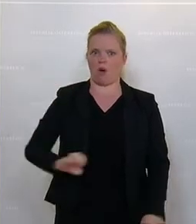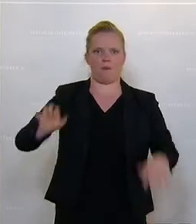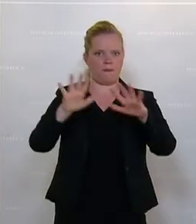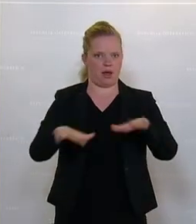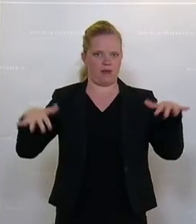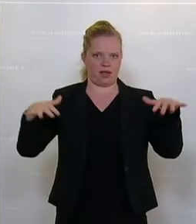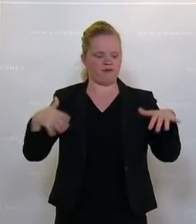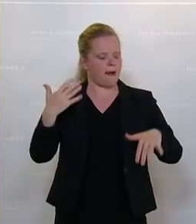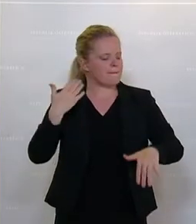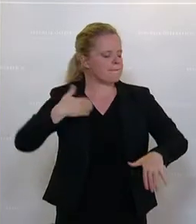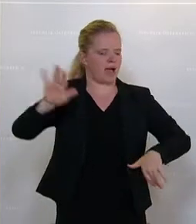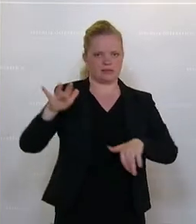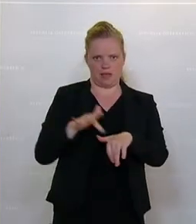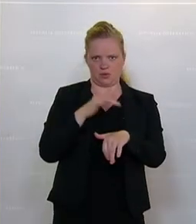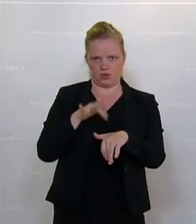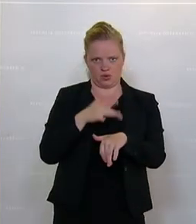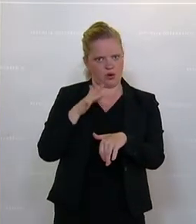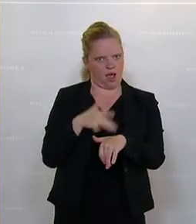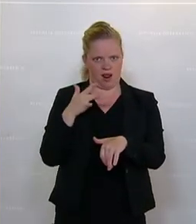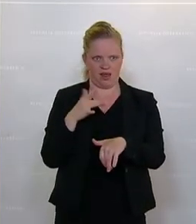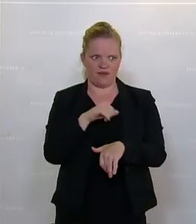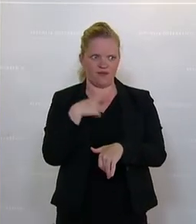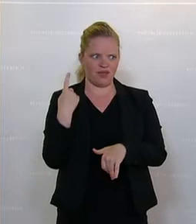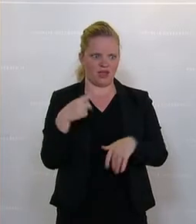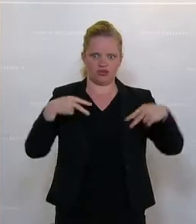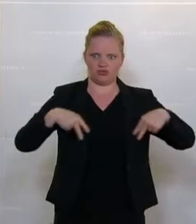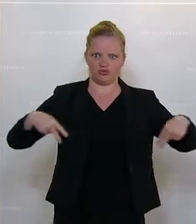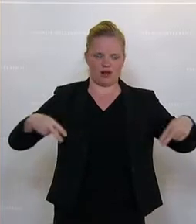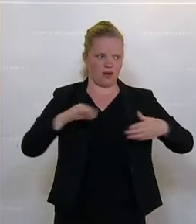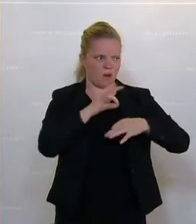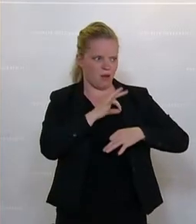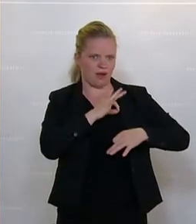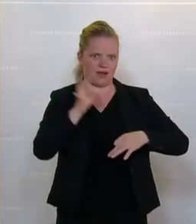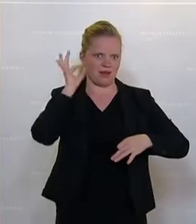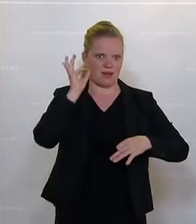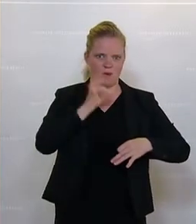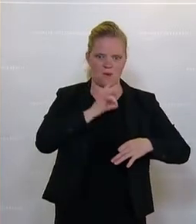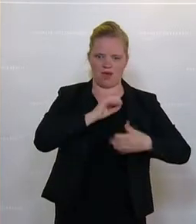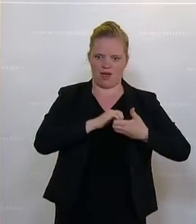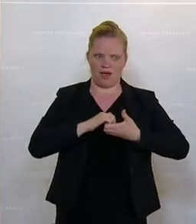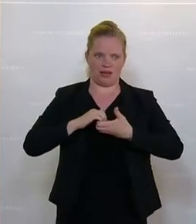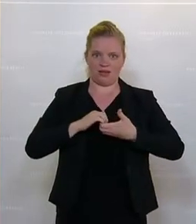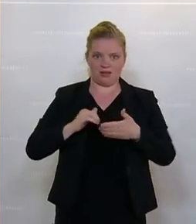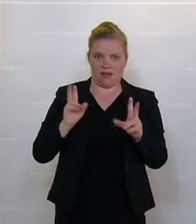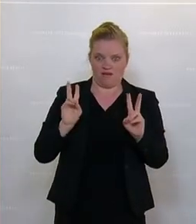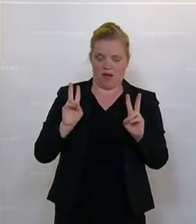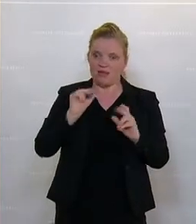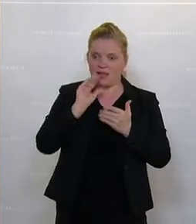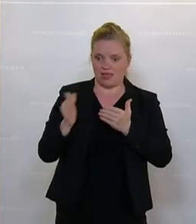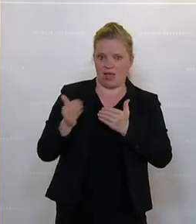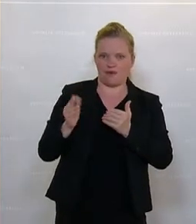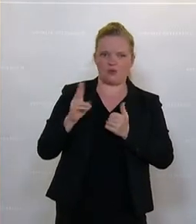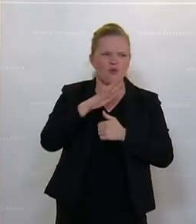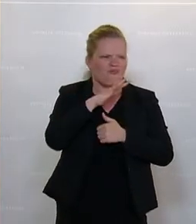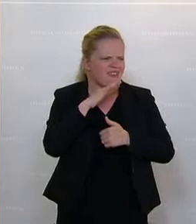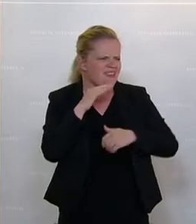war einer der emotionalsten in meinem Leben. Denn wir sind zusammengestanden. Kolleginnen und Kollegen, die sich nicht nahe gekommen sind, weil wir so